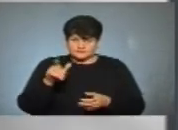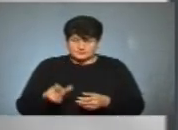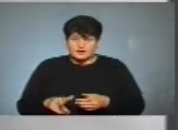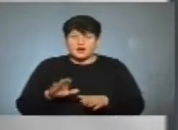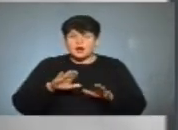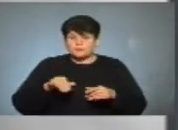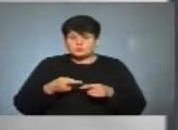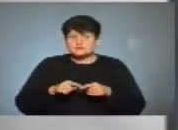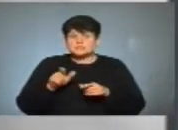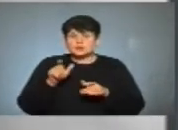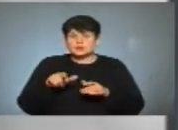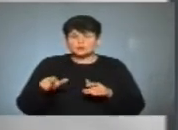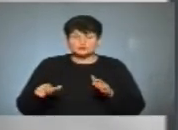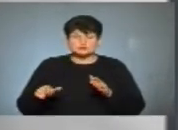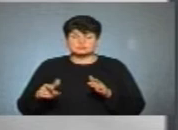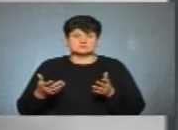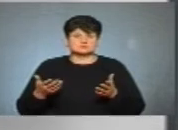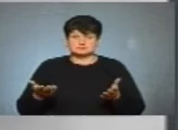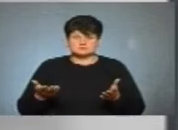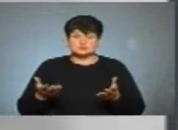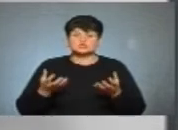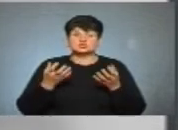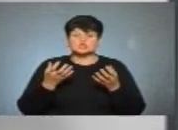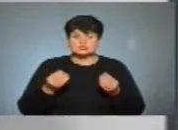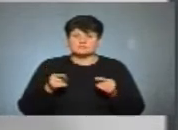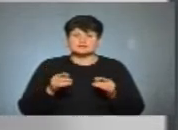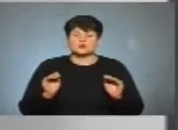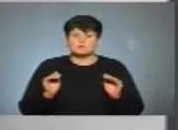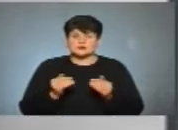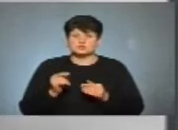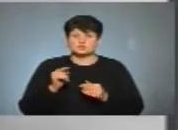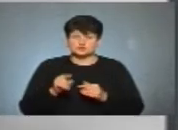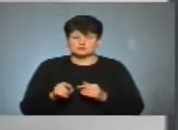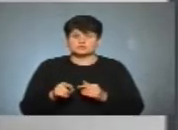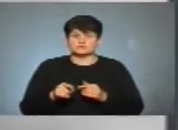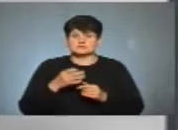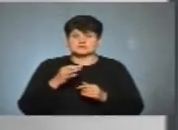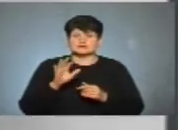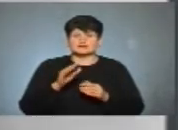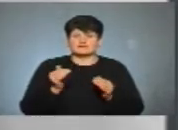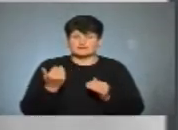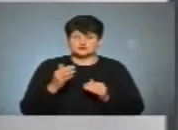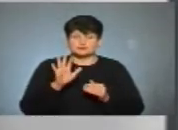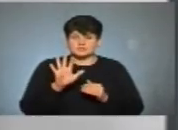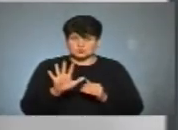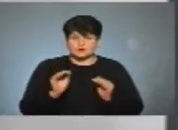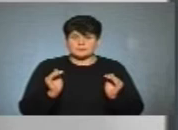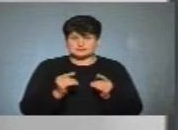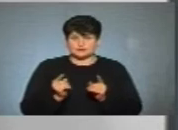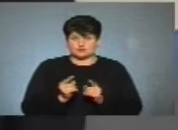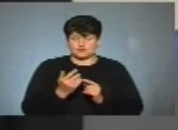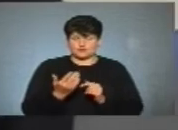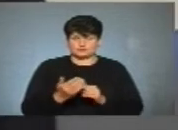ці люди десь опиняються ви зрозуміли, дякую. Ще ми вас обмежили у тому, щоб назвати першу вашу п'ятірку, але максимально коротко, тому